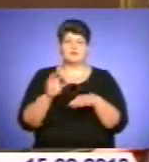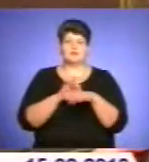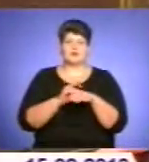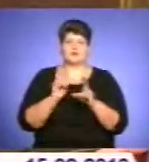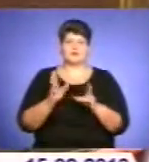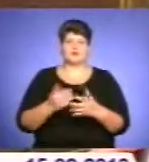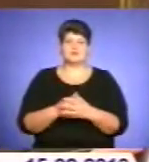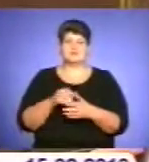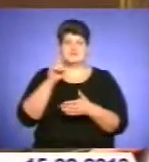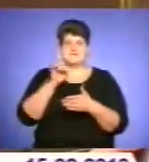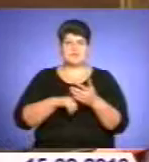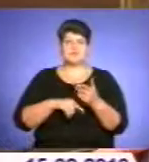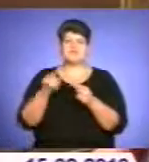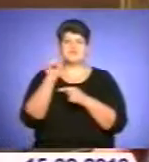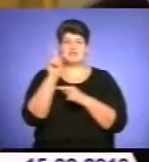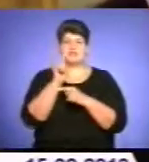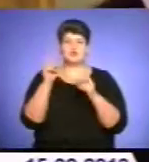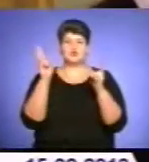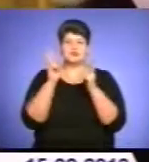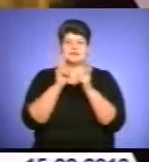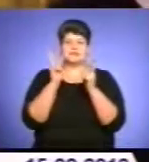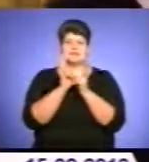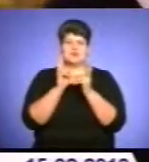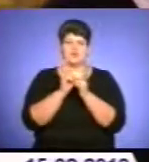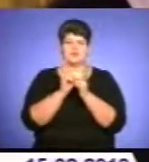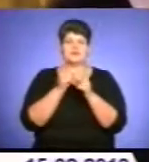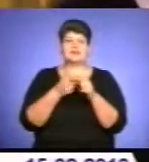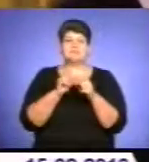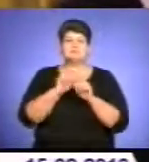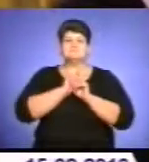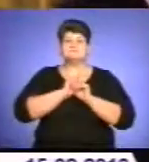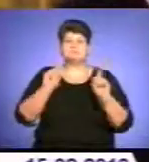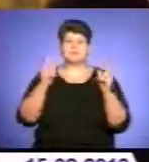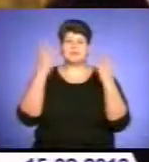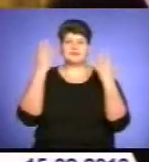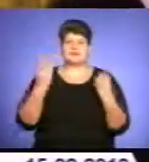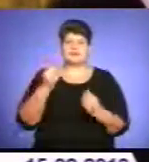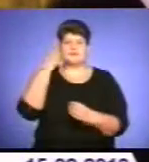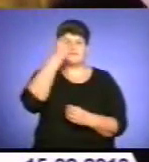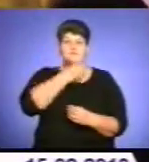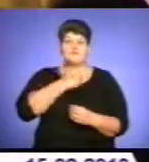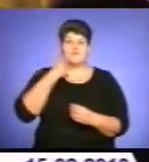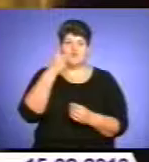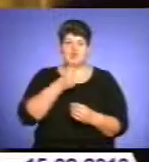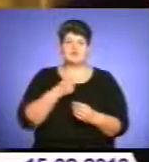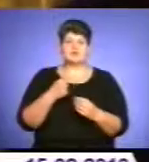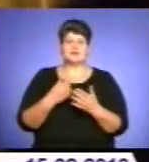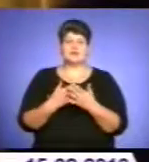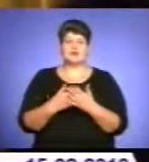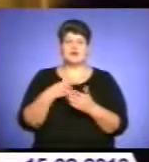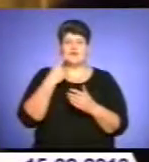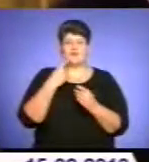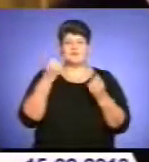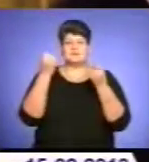свічка. Віримо в Стрітлинську свічку. Це визначальний день в році того, що символічно кажуть, що зустрічається